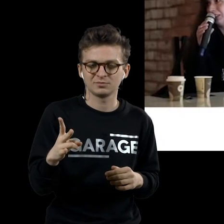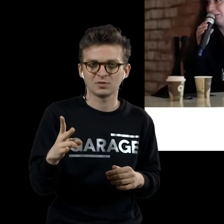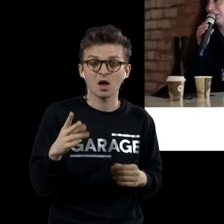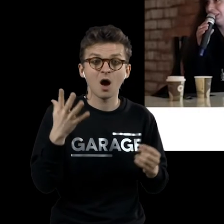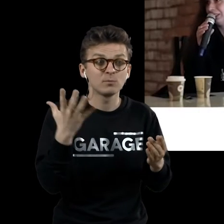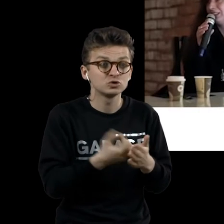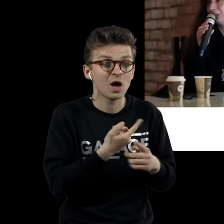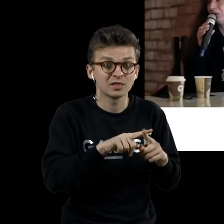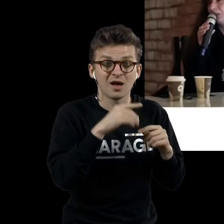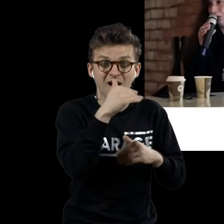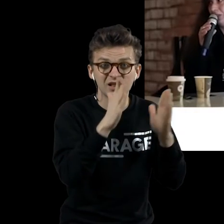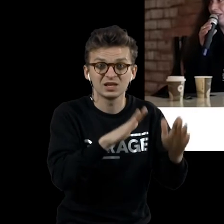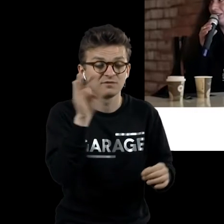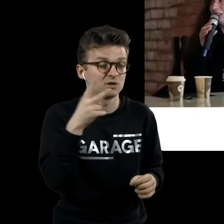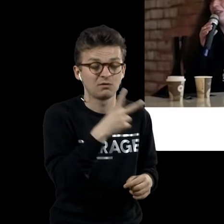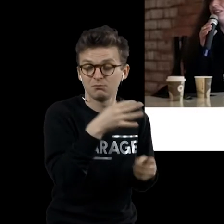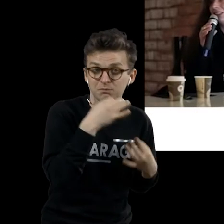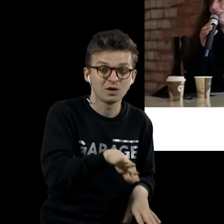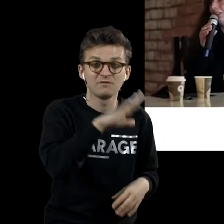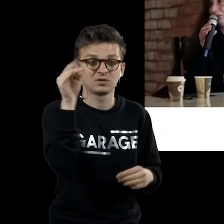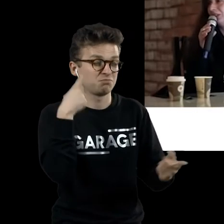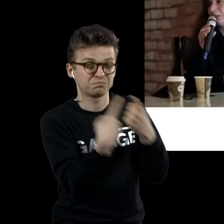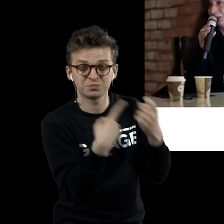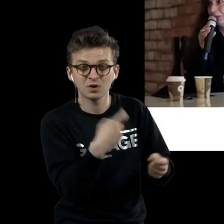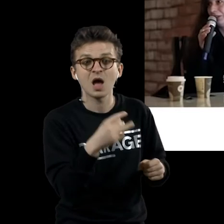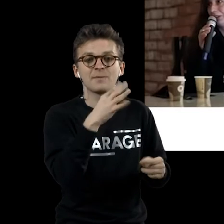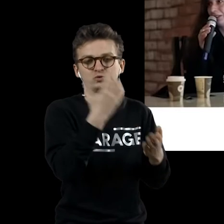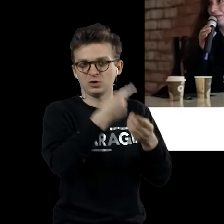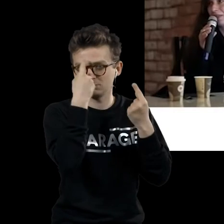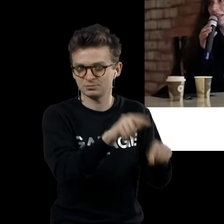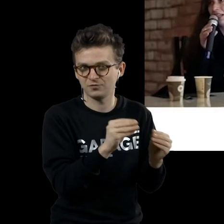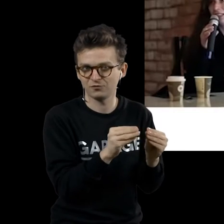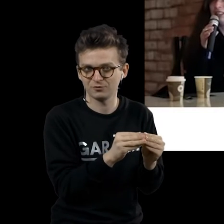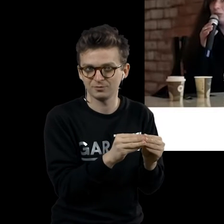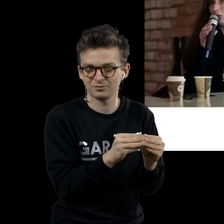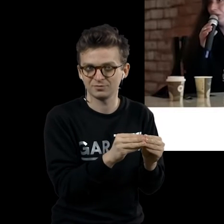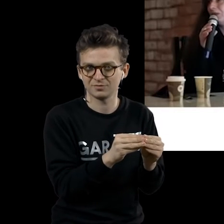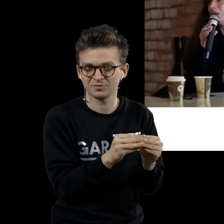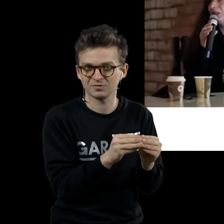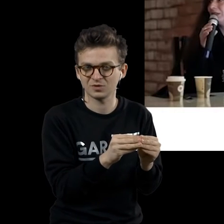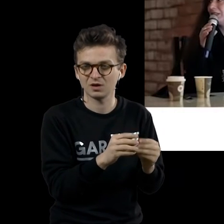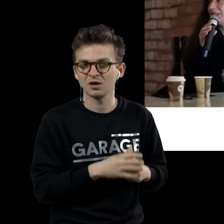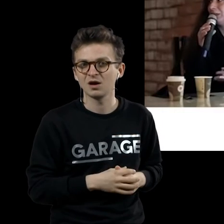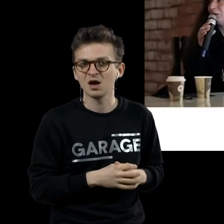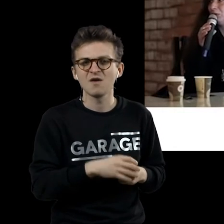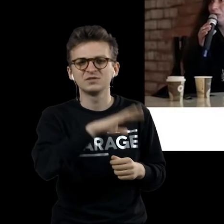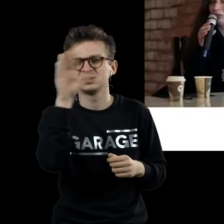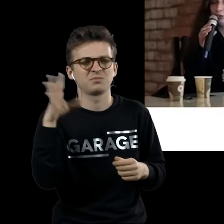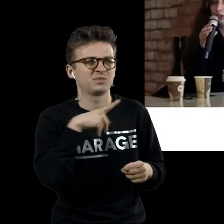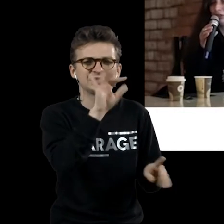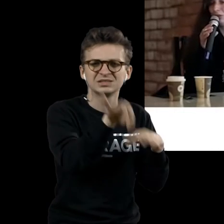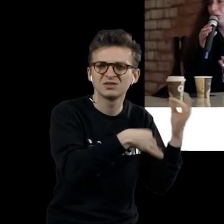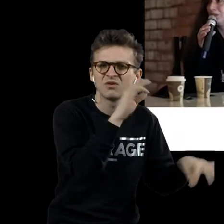на которой все сломались, естественно, ее все разругали, естественно, именно эта картина становится самой знаменитой. Над ней больше всего издевались, ей